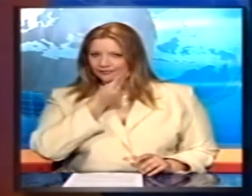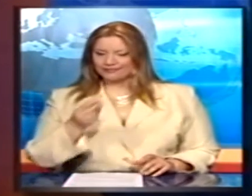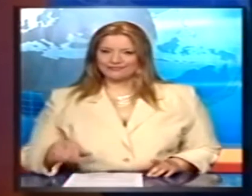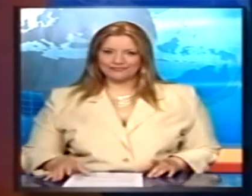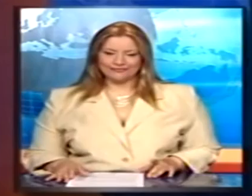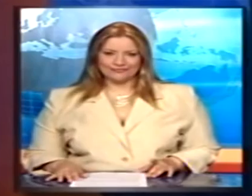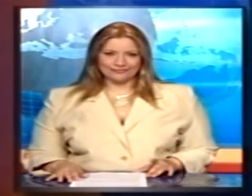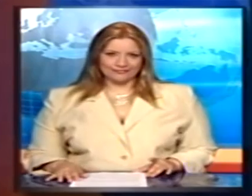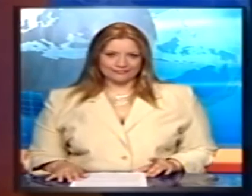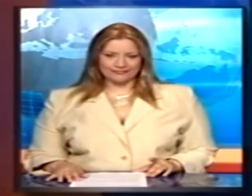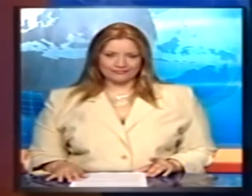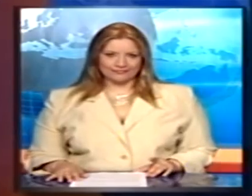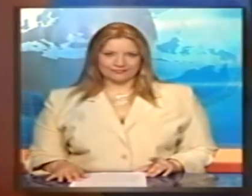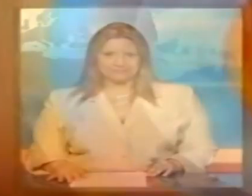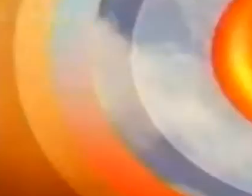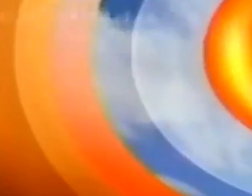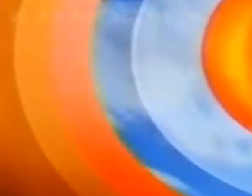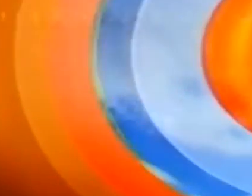Παπαδόπουλο Καλό σας απόγευμα